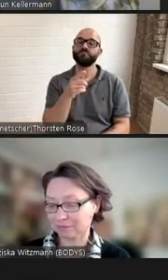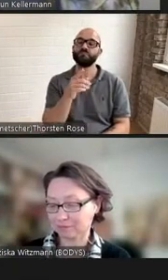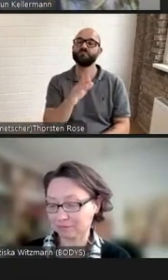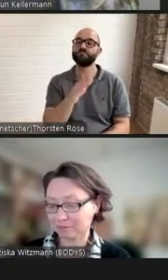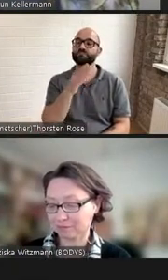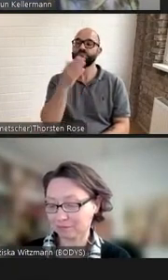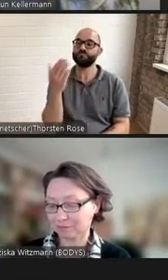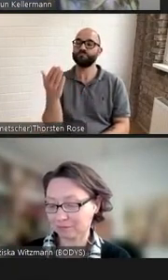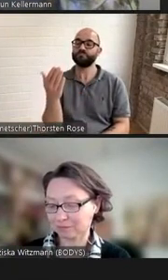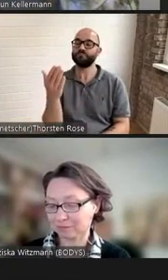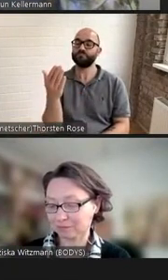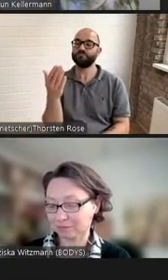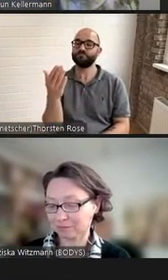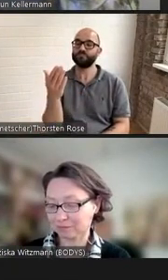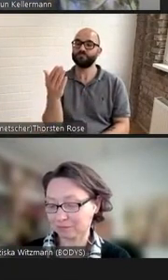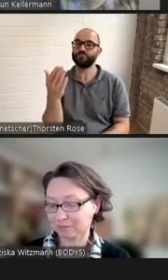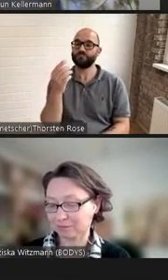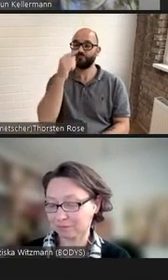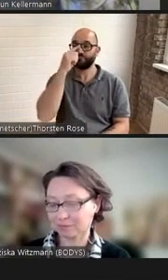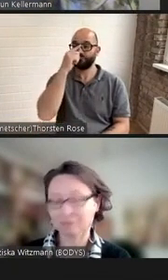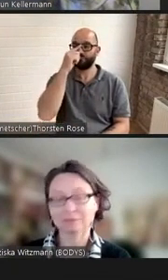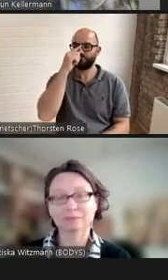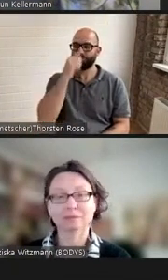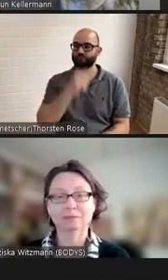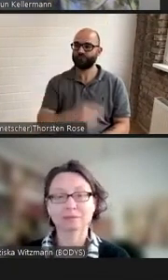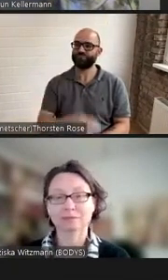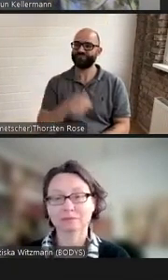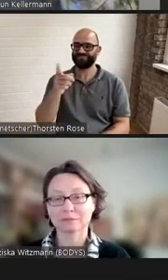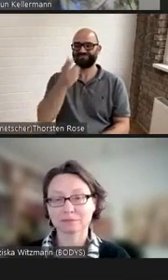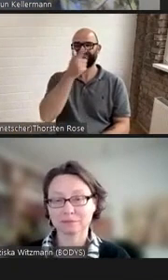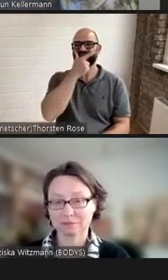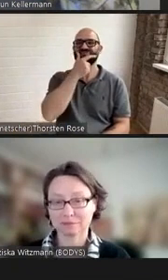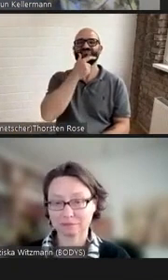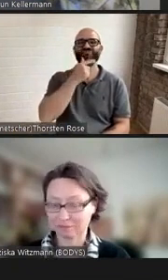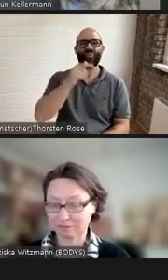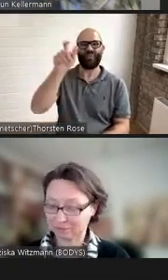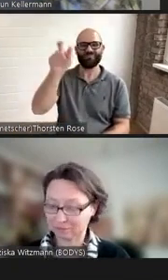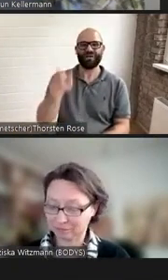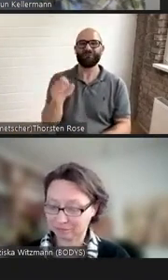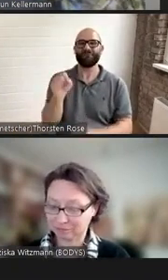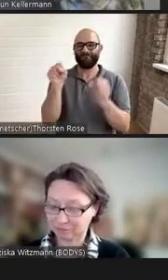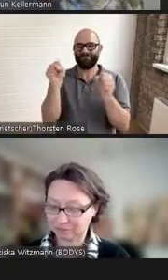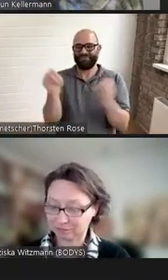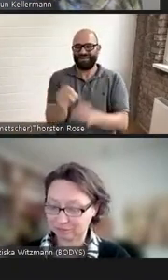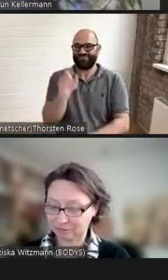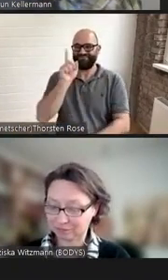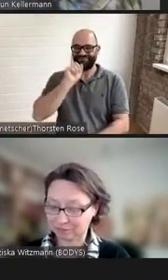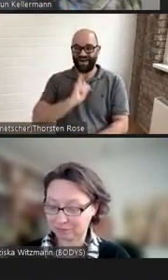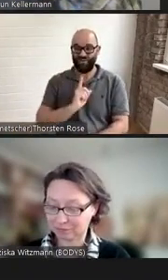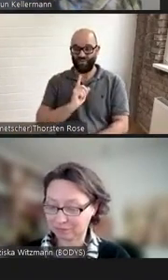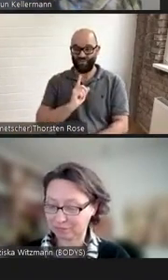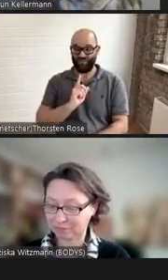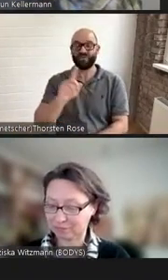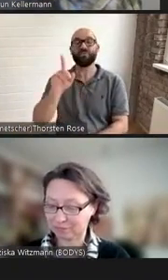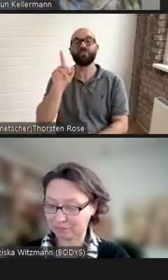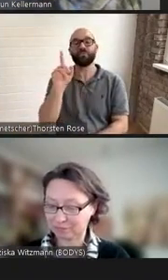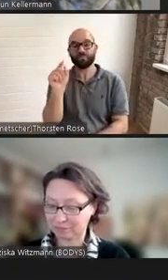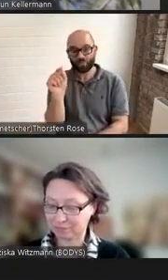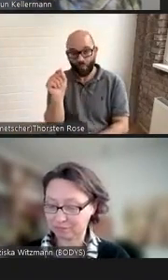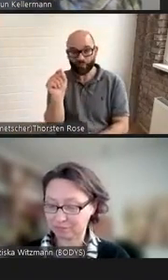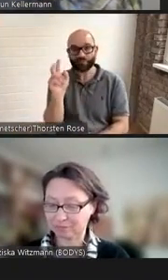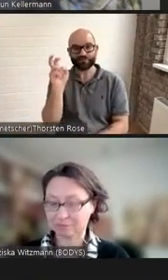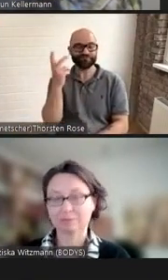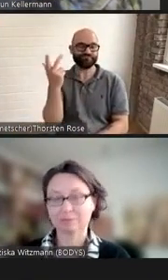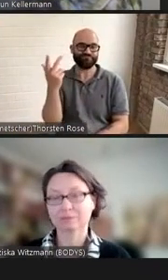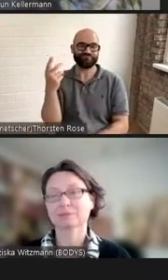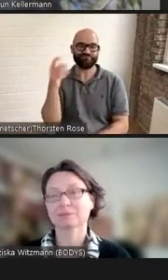der Leidenschaft in dieses begütete Leben in den ganzen Bauch umstürzt